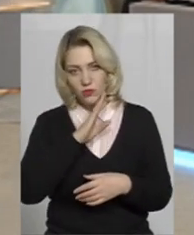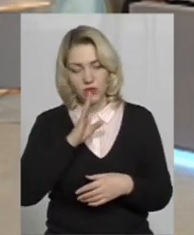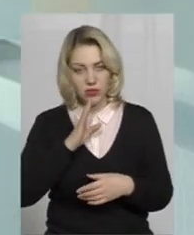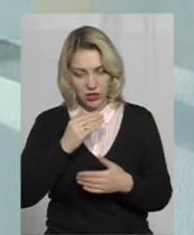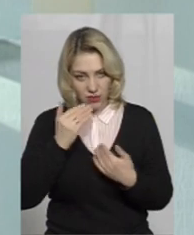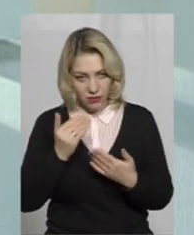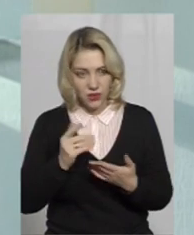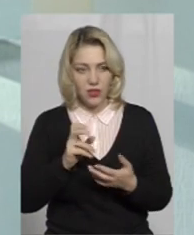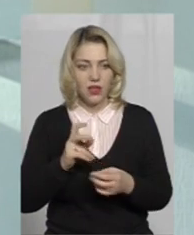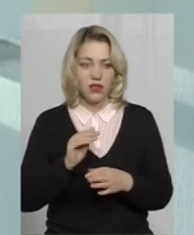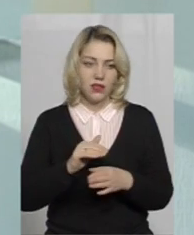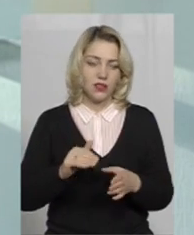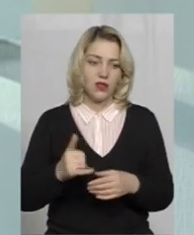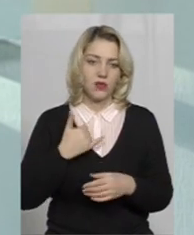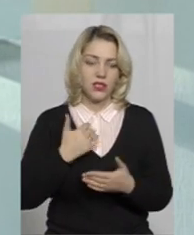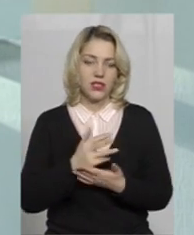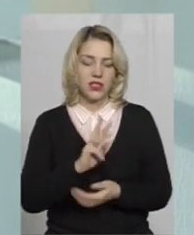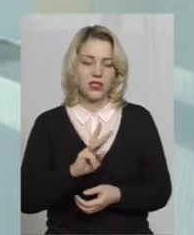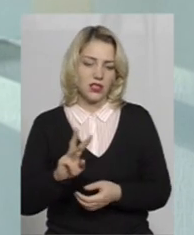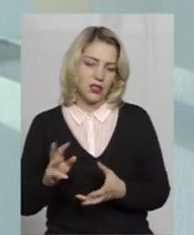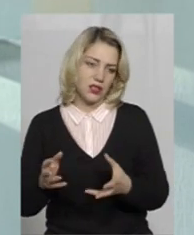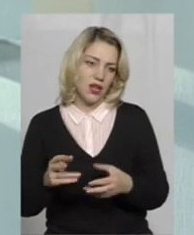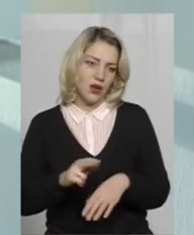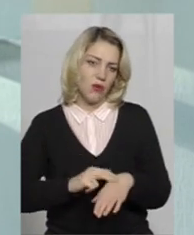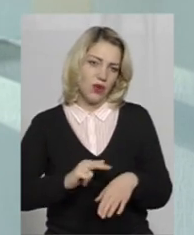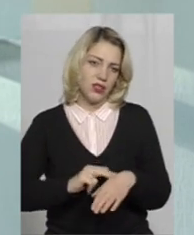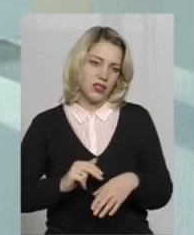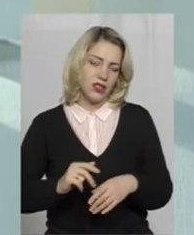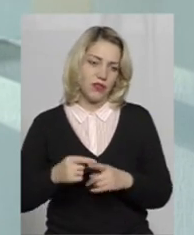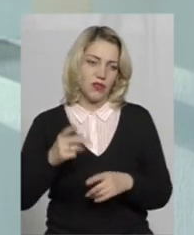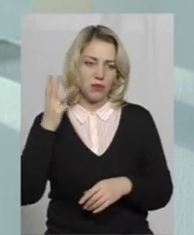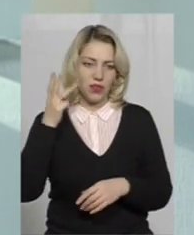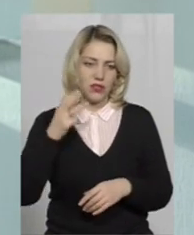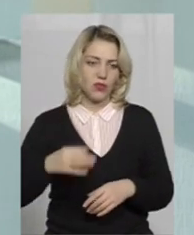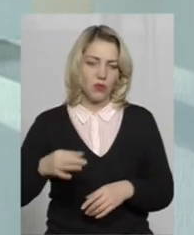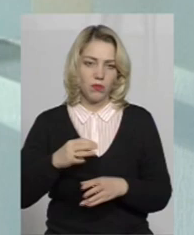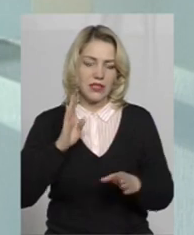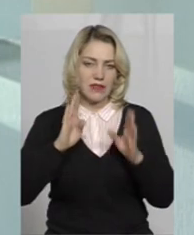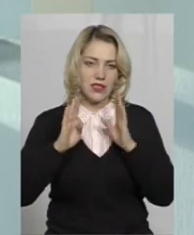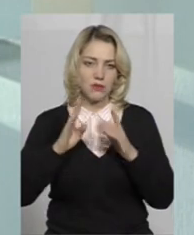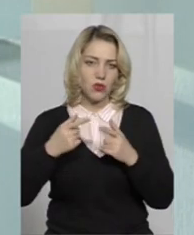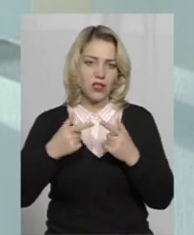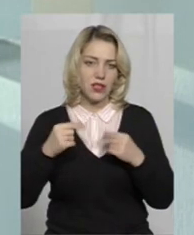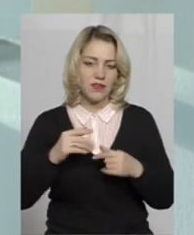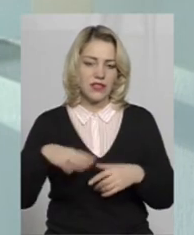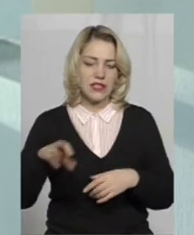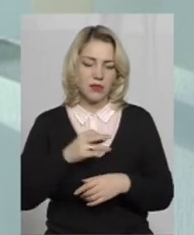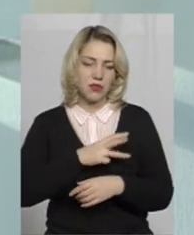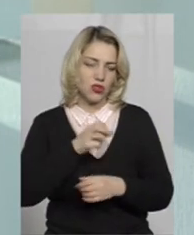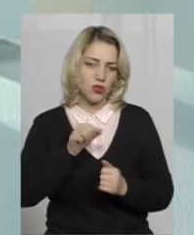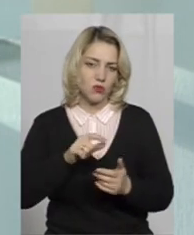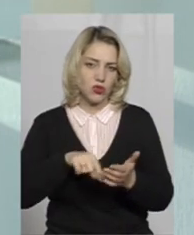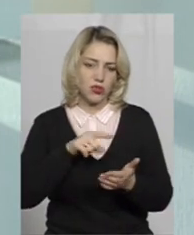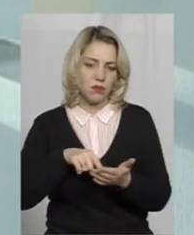увазі, так? Ну, дійсно також. У сайт управління патрульної поліції в Хмельницькій області на фейсбуці, де усі бажають, що можуть поставити